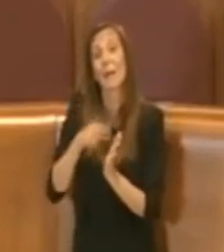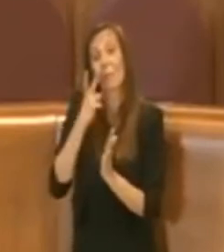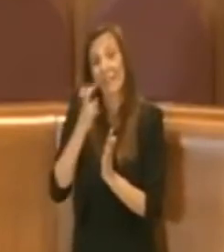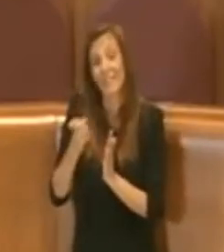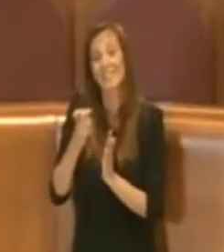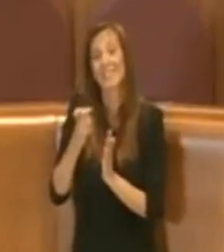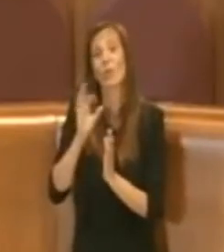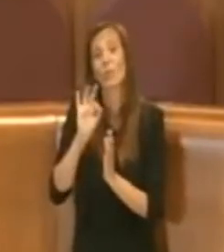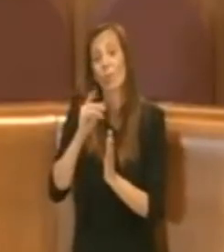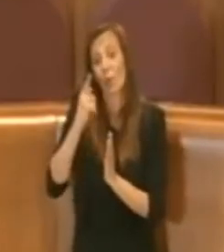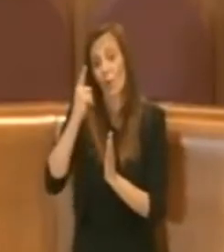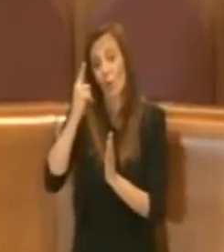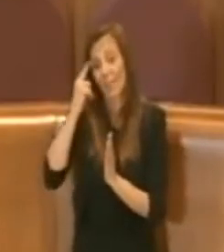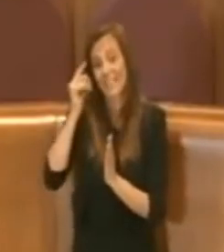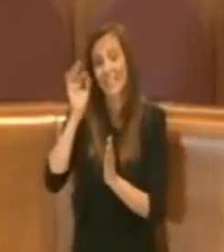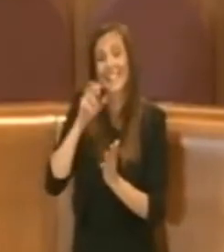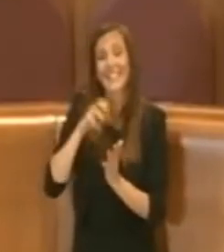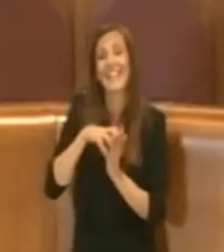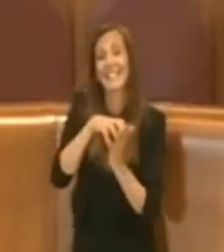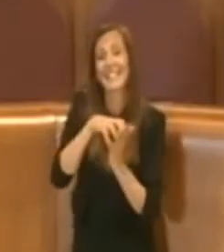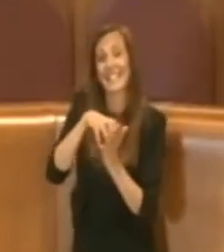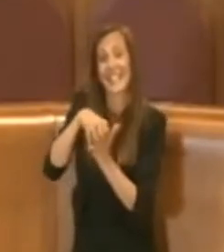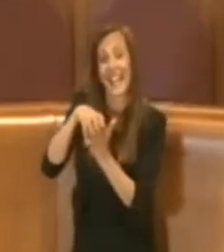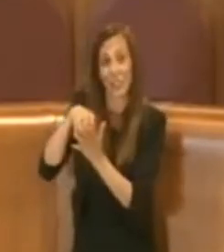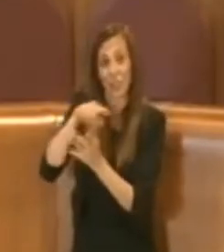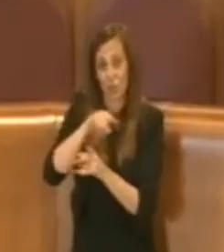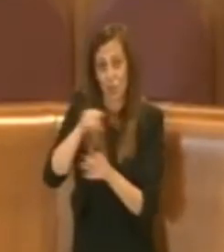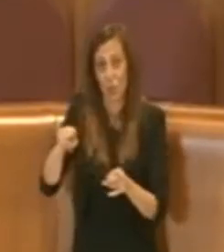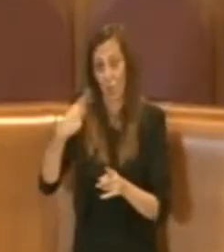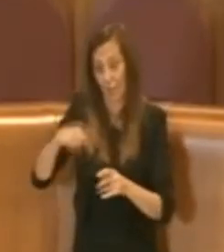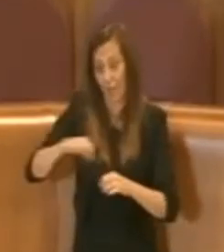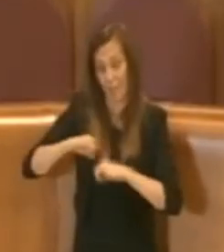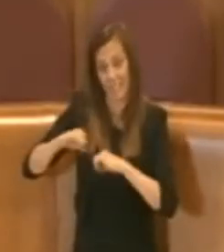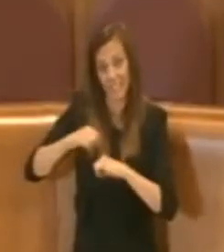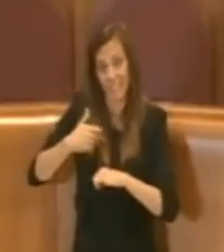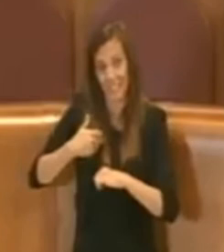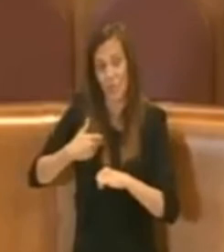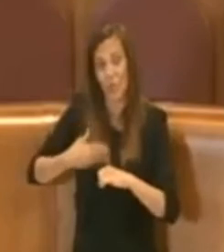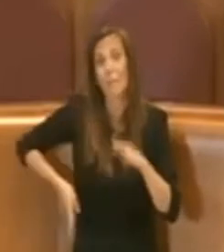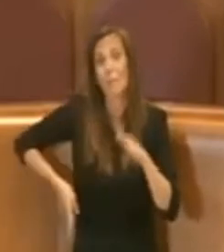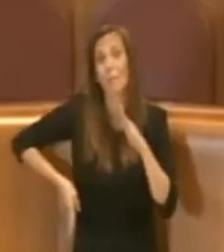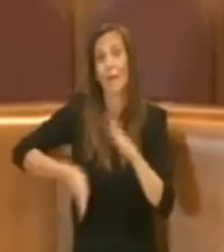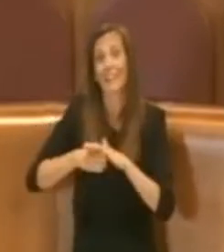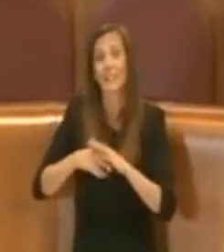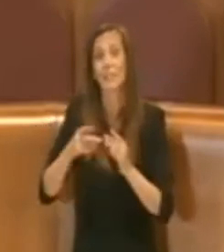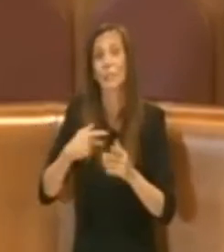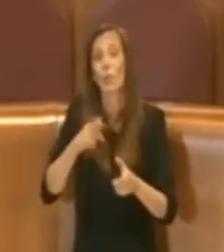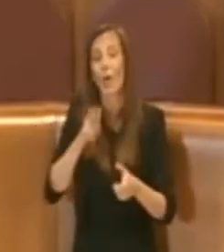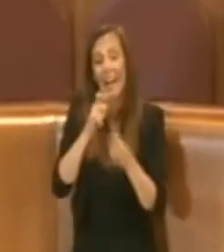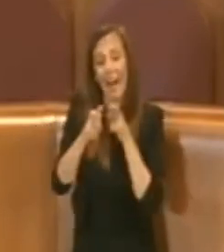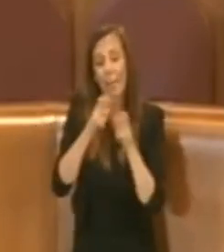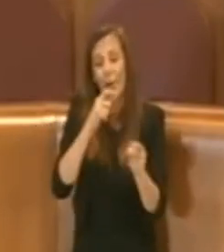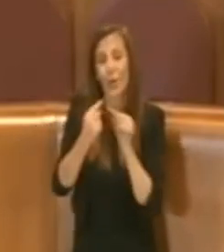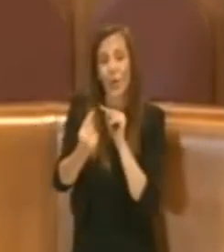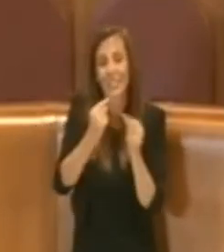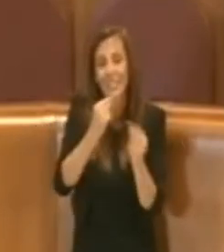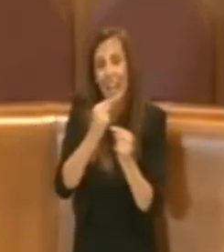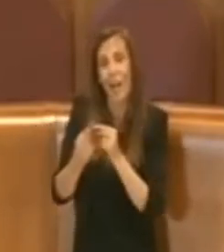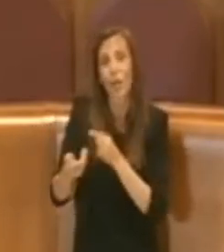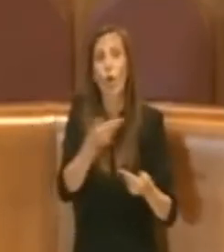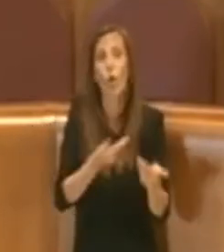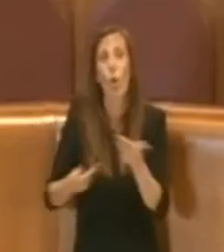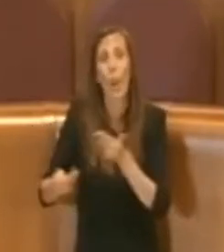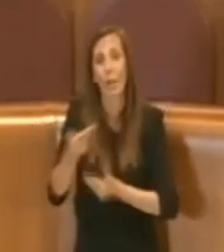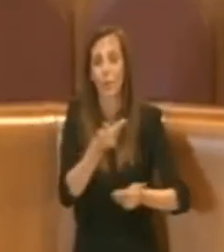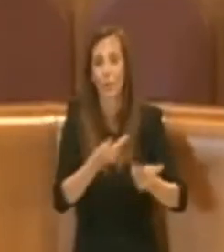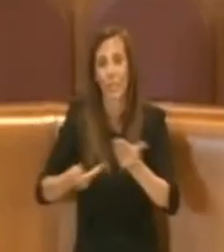culturali ehm con questa eh amministrazione che ha avviato un rapporto di dialogo e proficua collaborazione